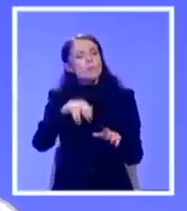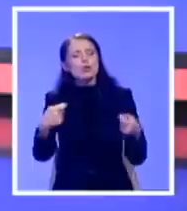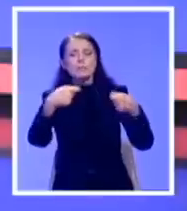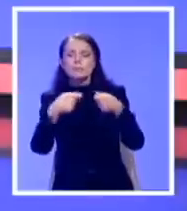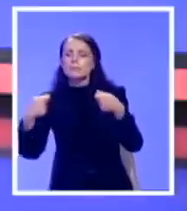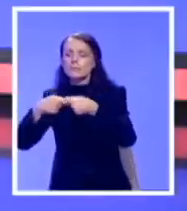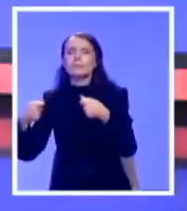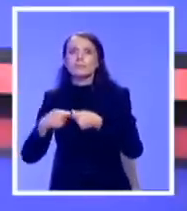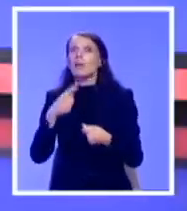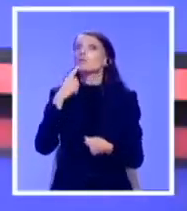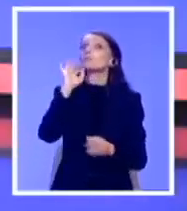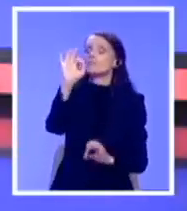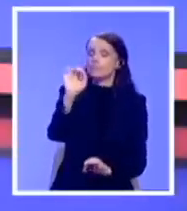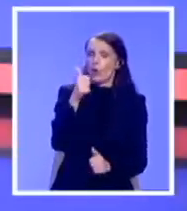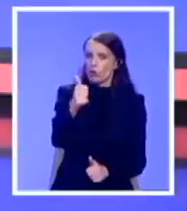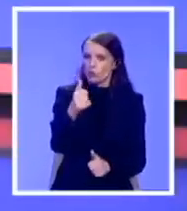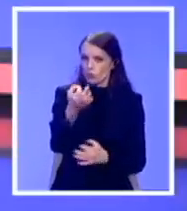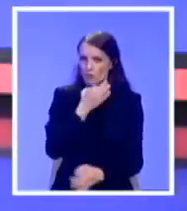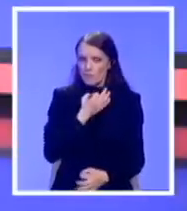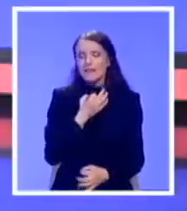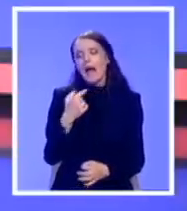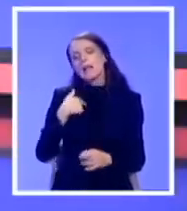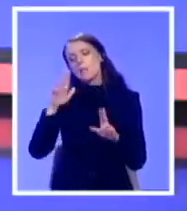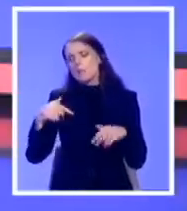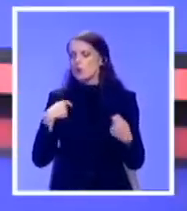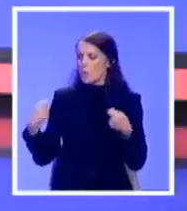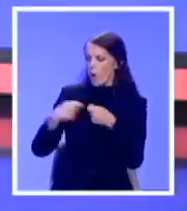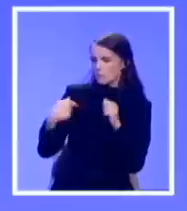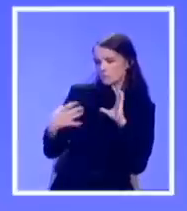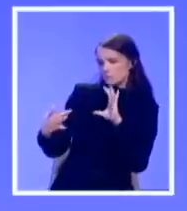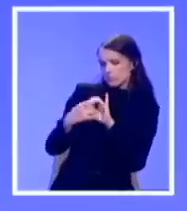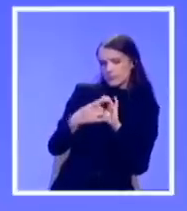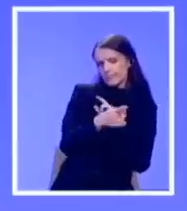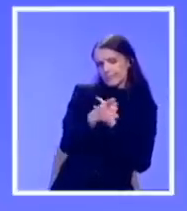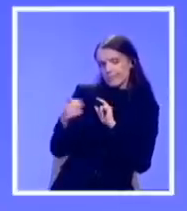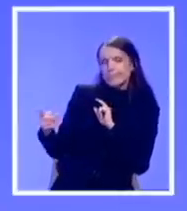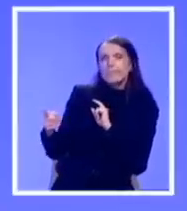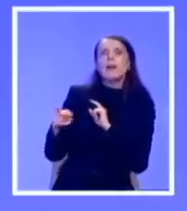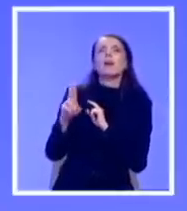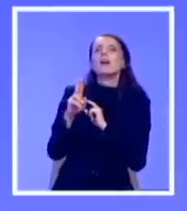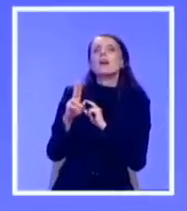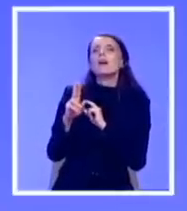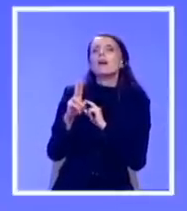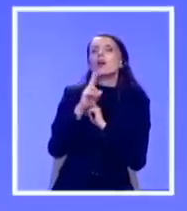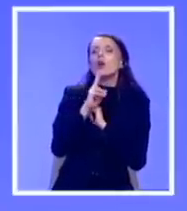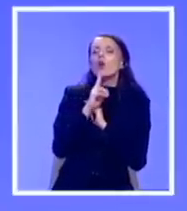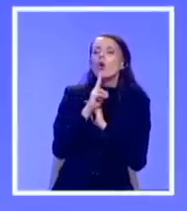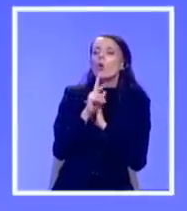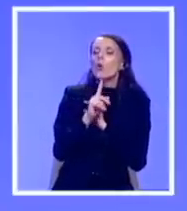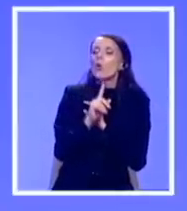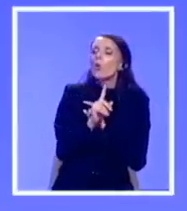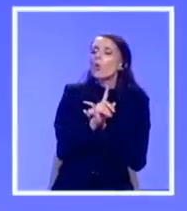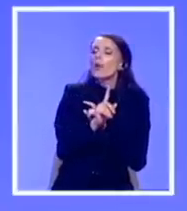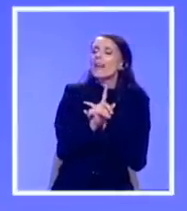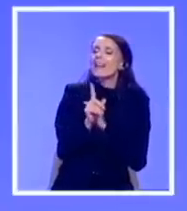mogući... pitanje. Hvala na tom pitanju. Pa naši mogući saveznici su svi oni ljudi koji nisu stupili da bilo